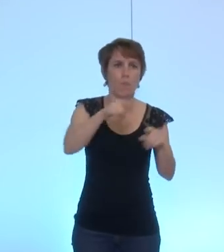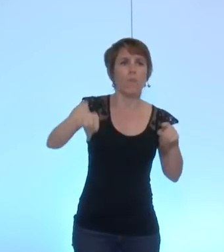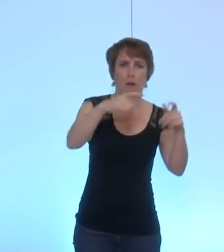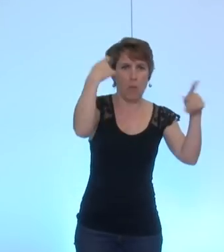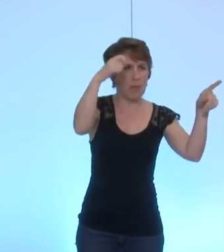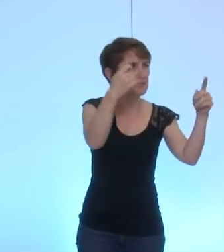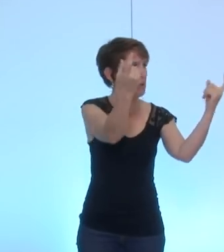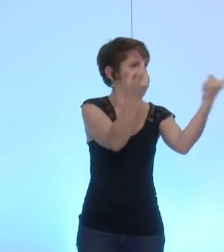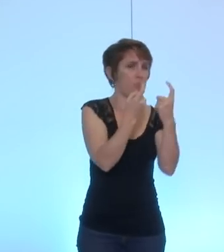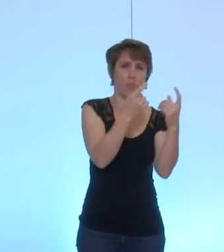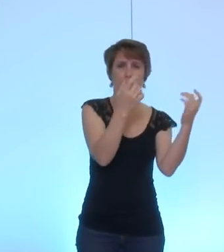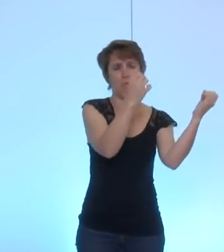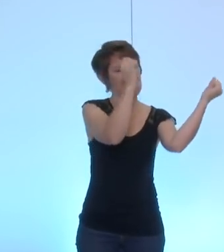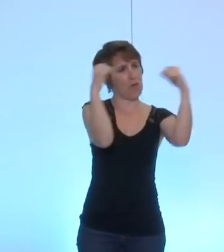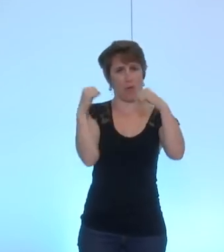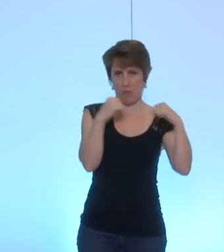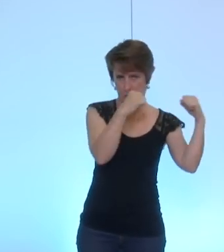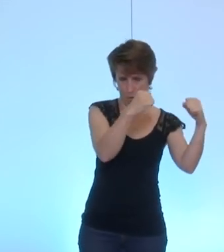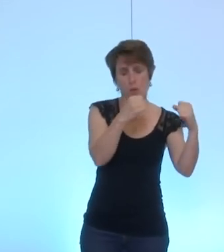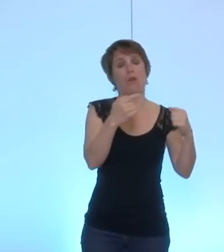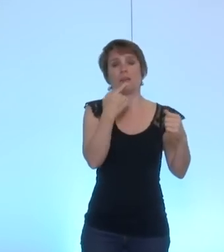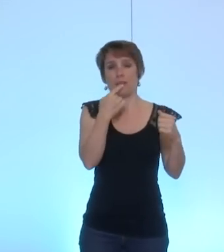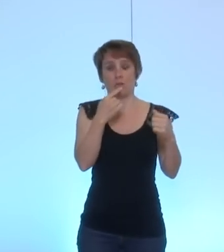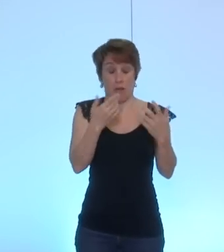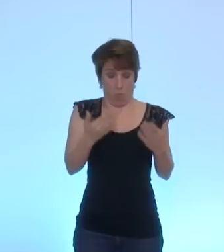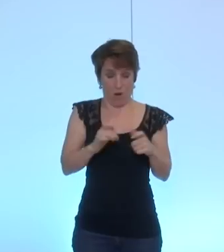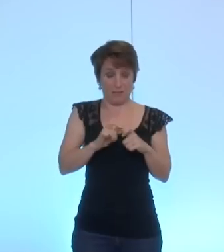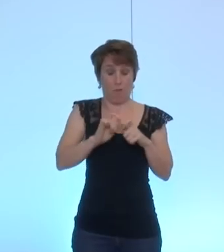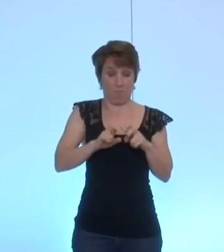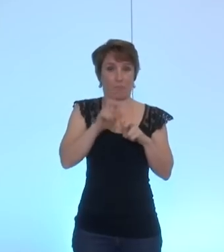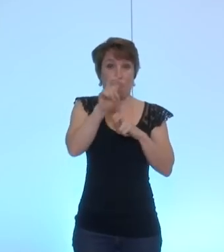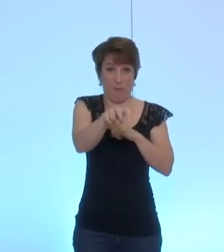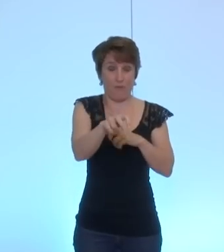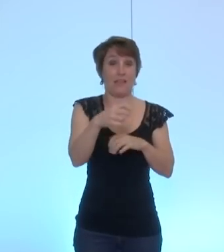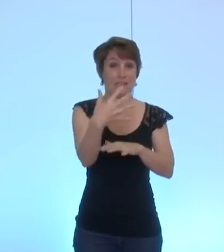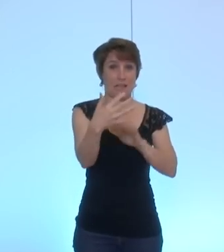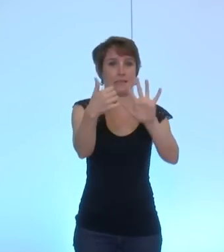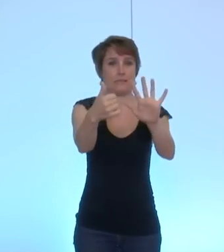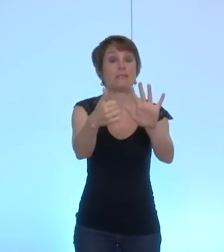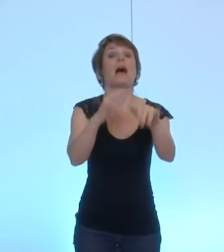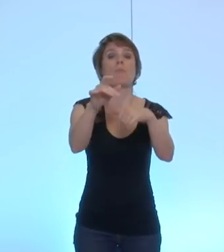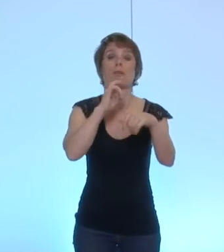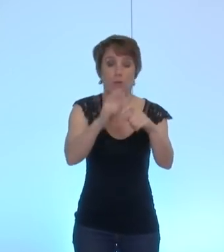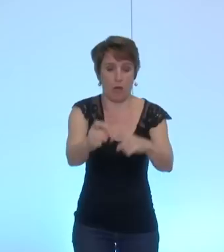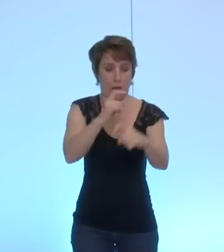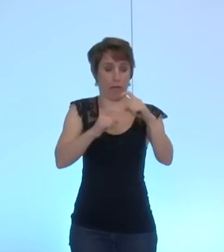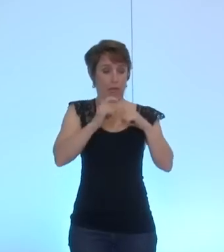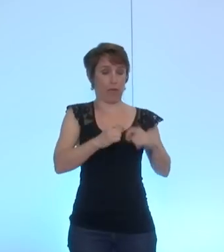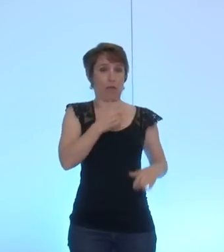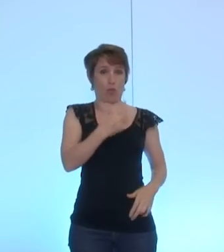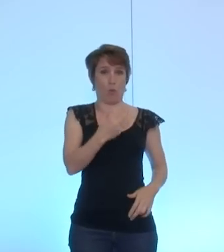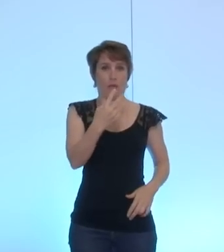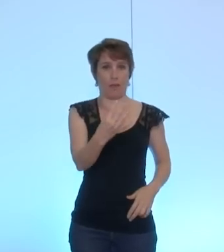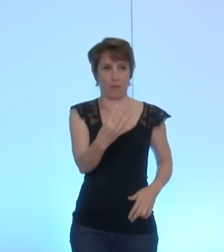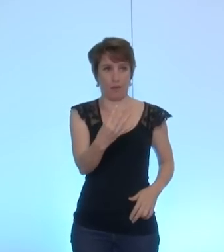passons donc à la délibération numéro 5 nous reviendrons sur les délibérations 3 et 4 puisque les 3 et 4 sont la